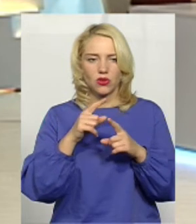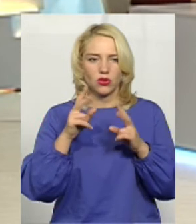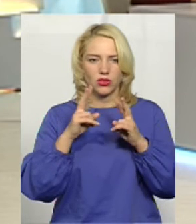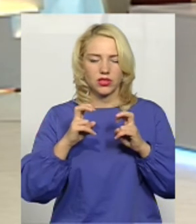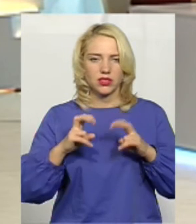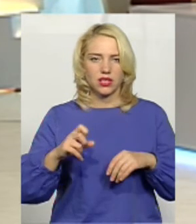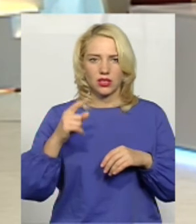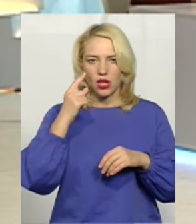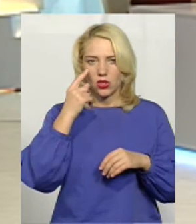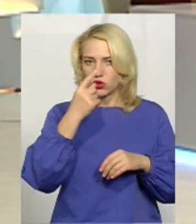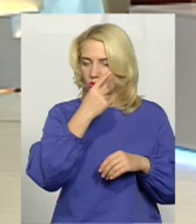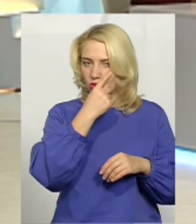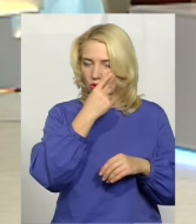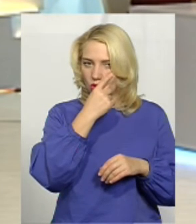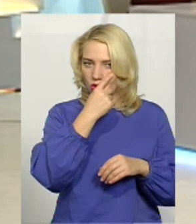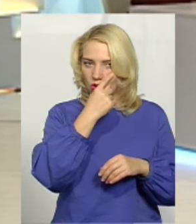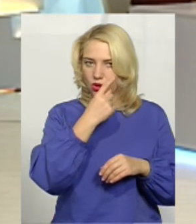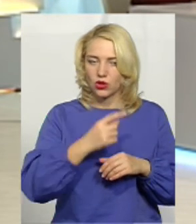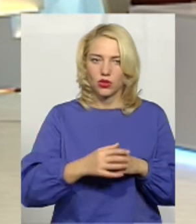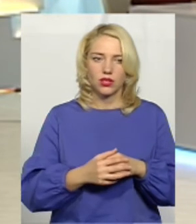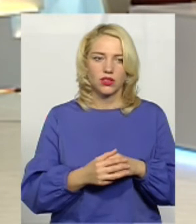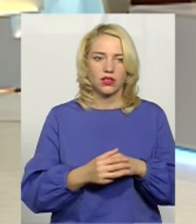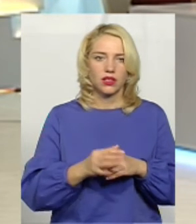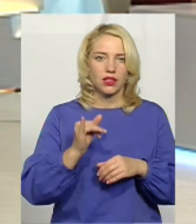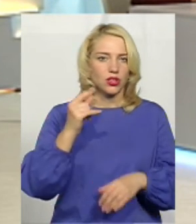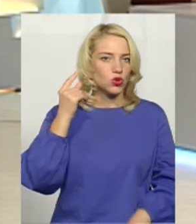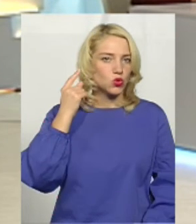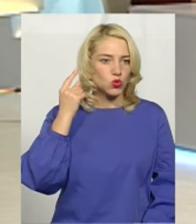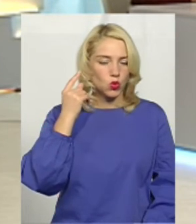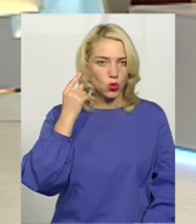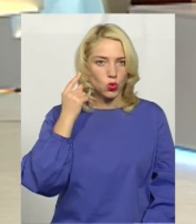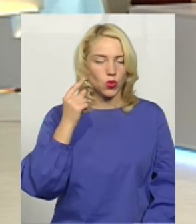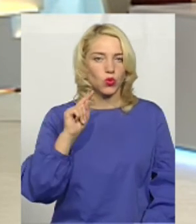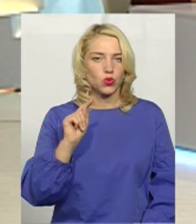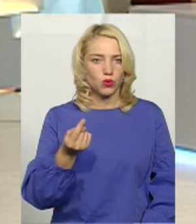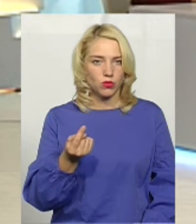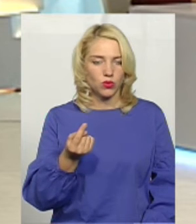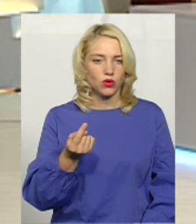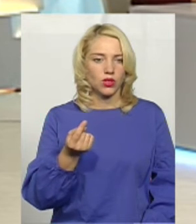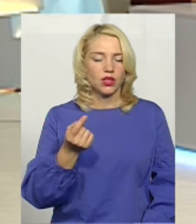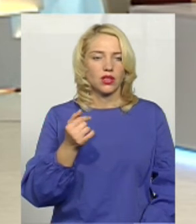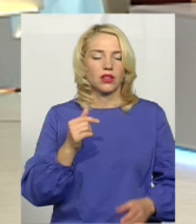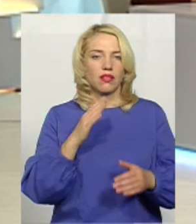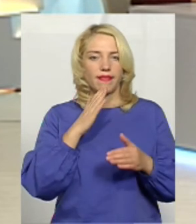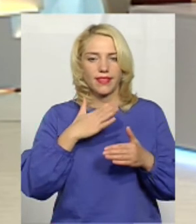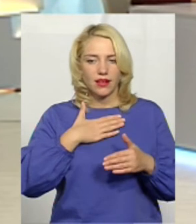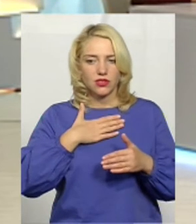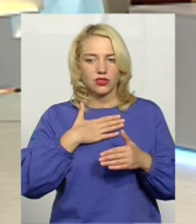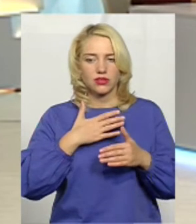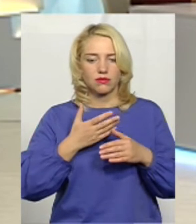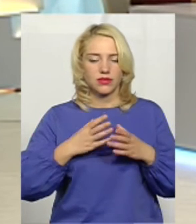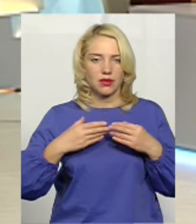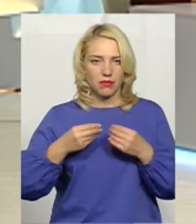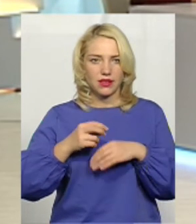зору і слуху. Тому більшість наших сімейних